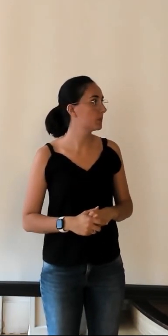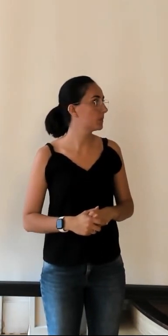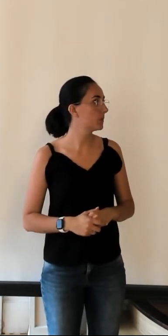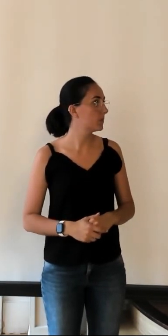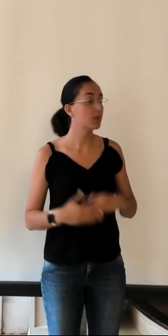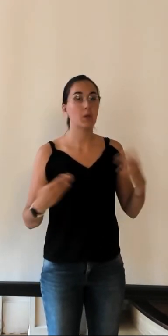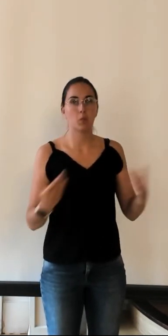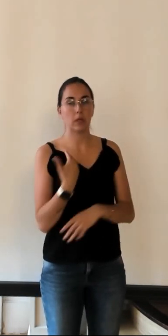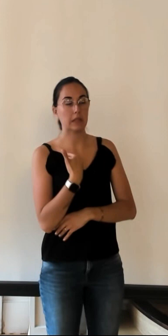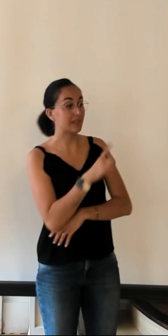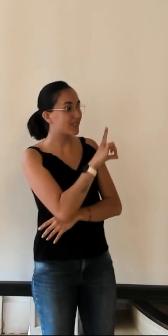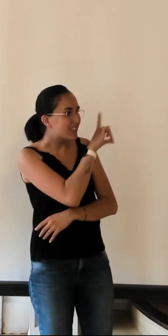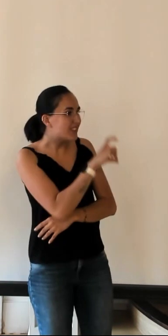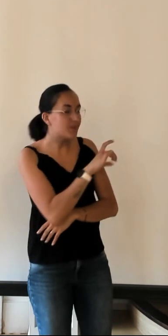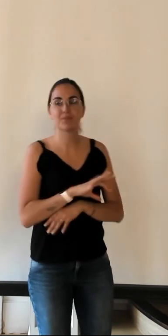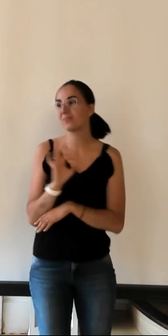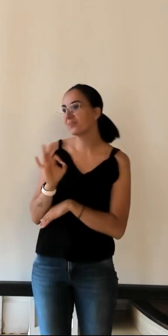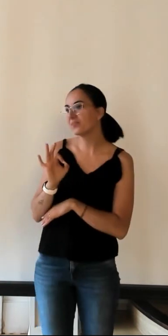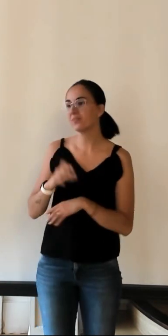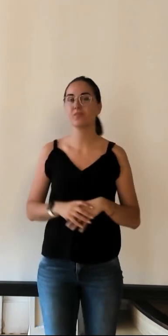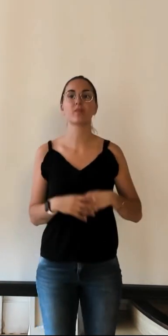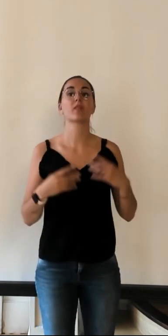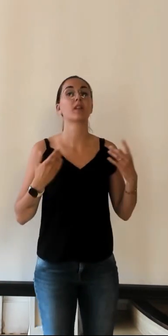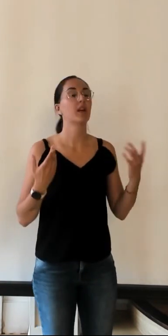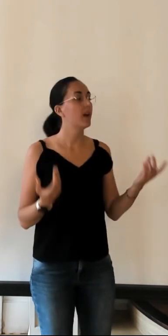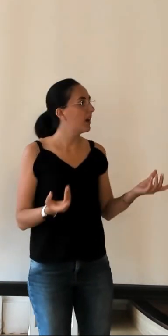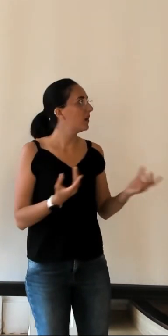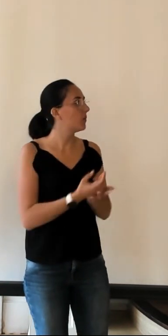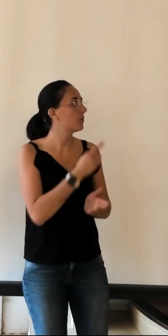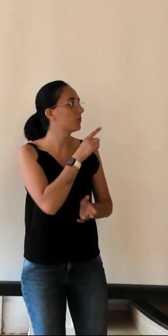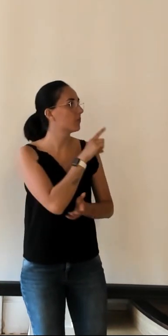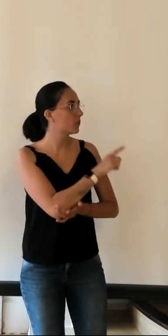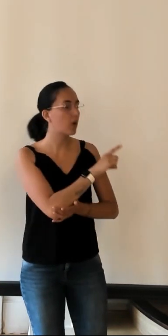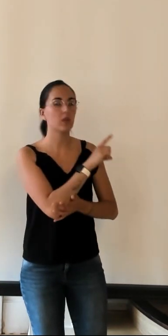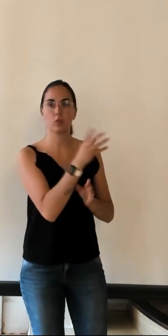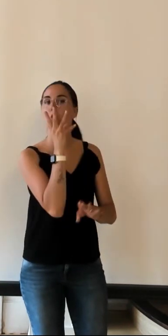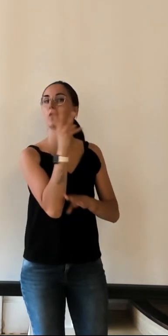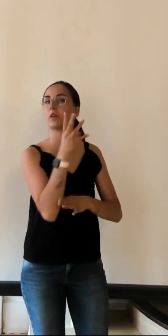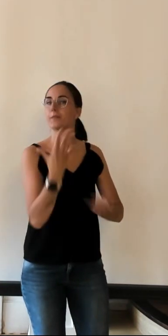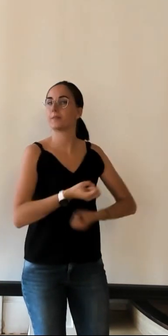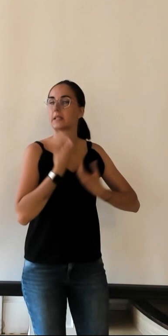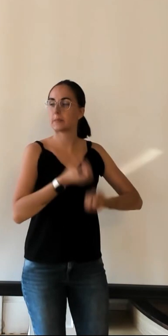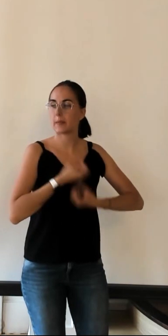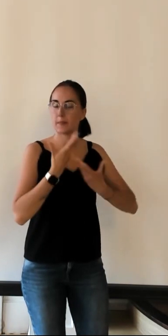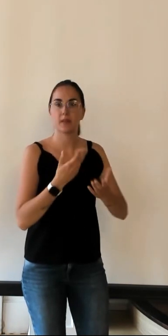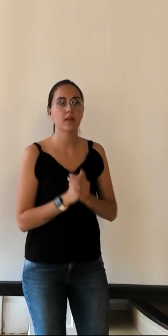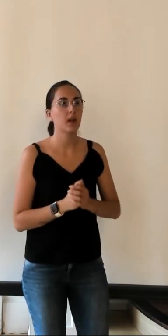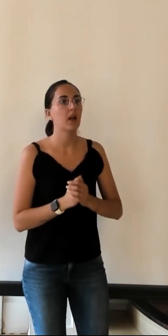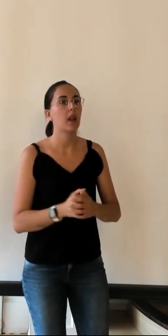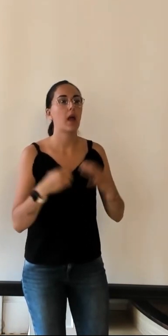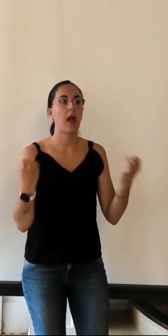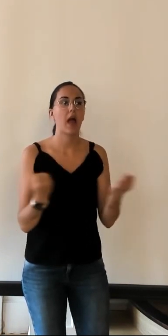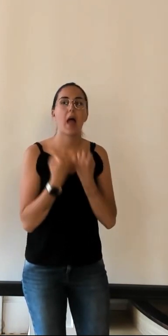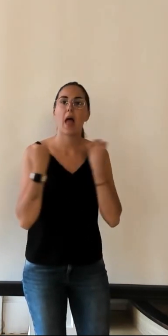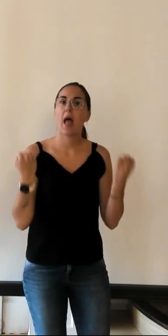j'ai une petite question Anne tu l'as abordé quand même dans ta conférence dans les activités de